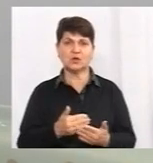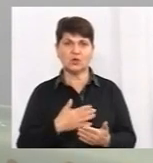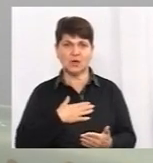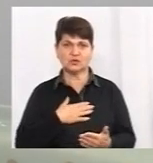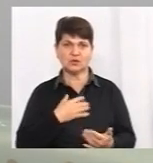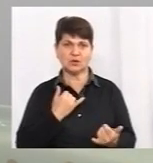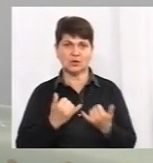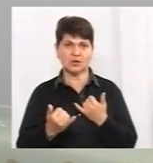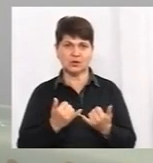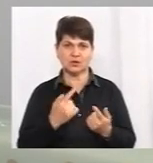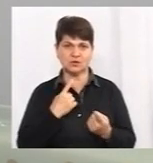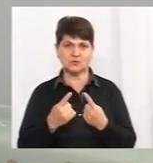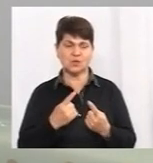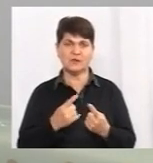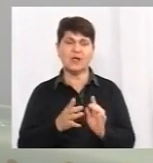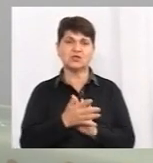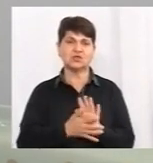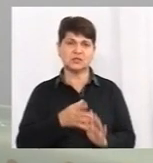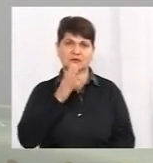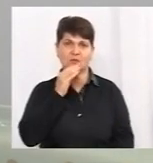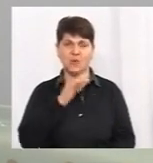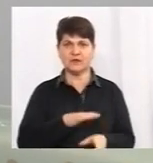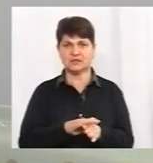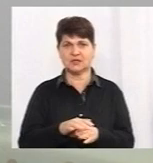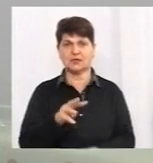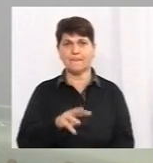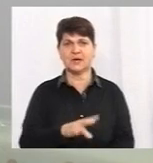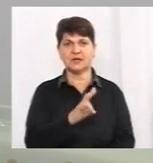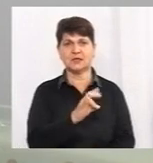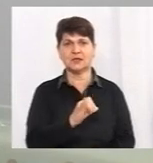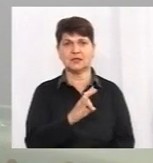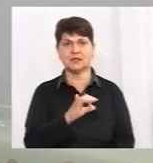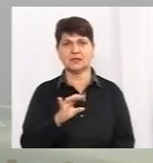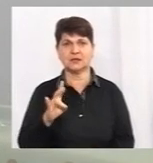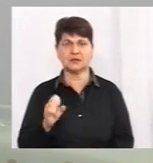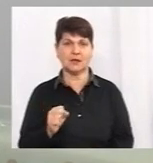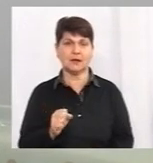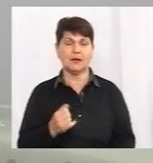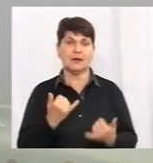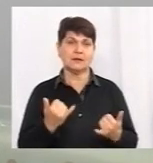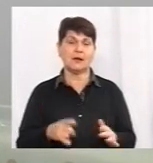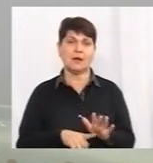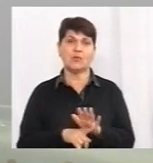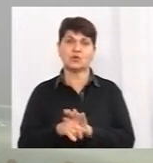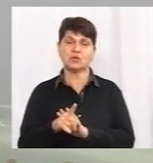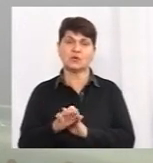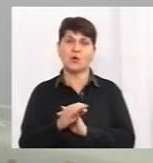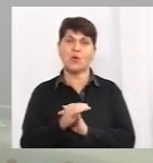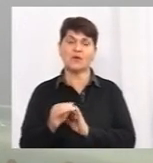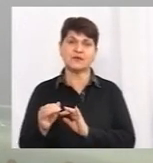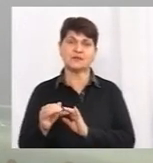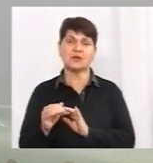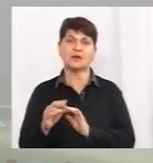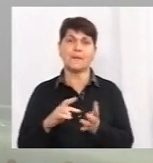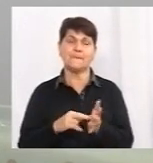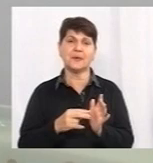розмови. Супровід етеру жестовою мовою здійснює Марина Нікітіна. Ну і для початку про офіційний план виходу з